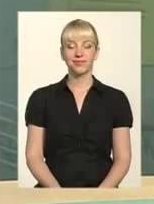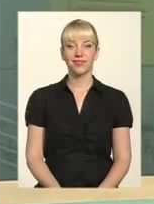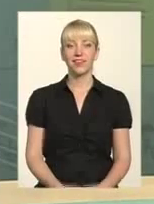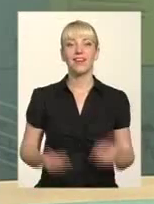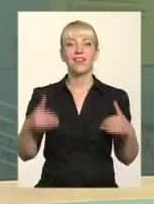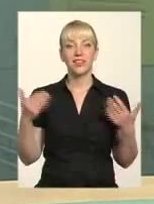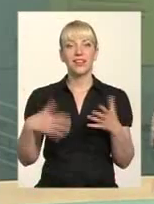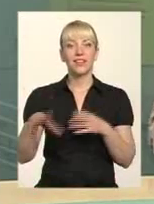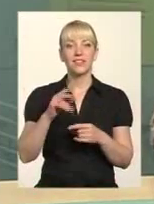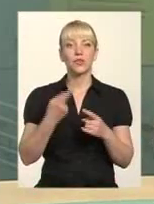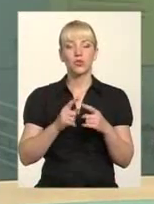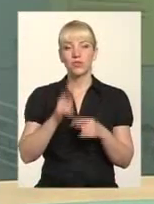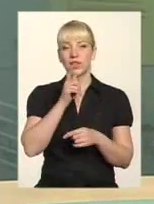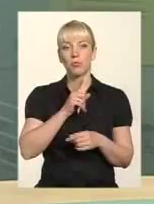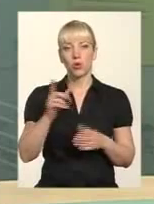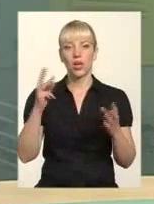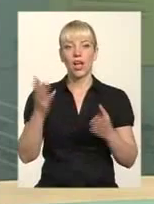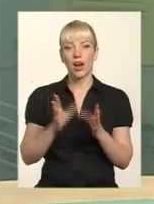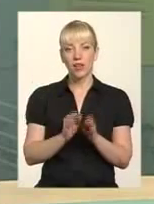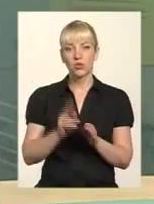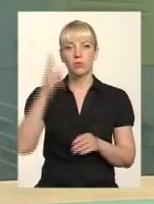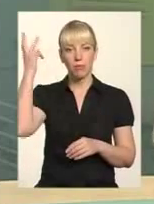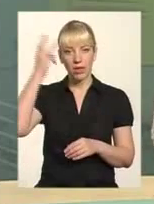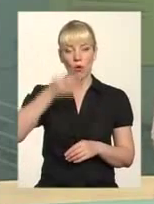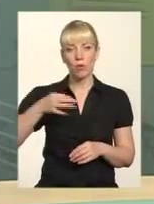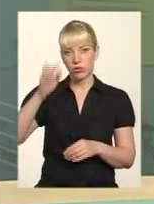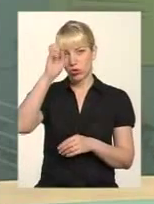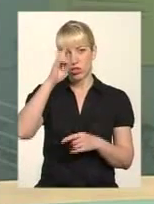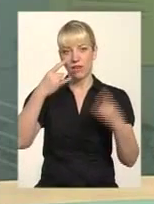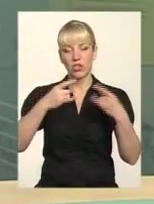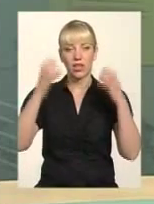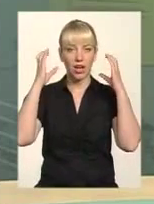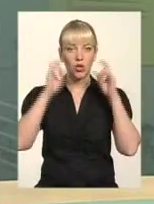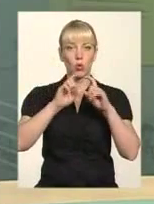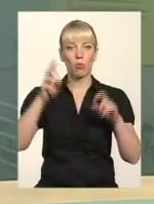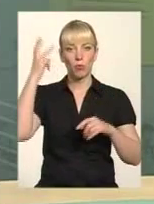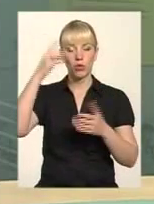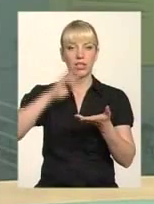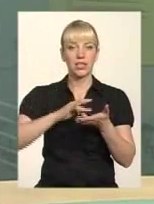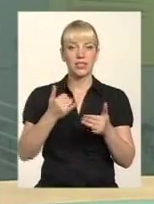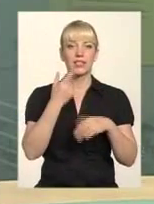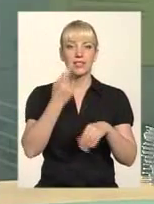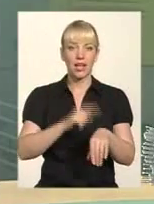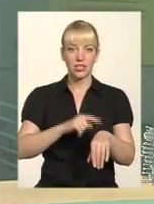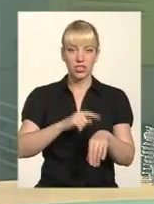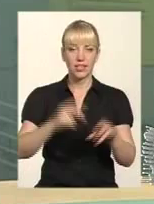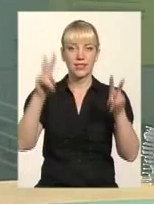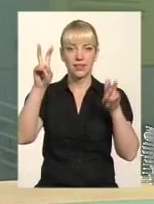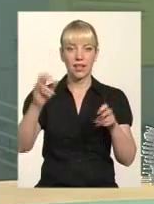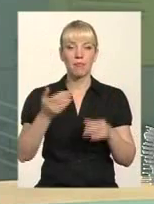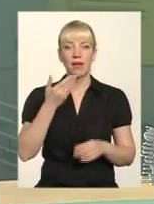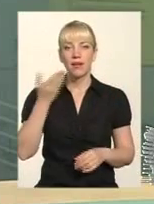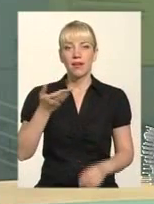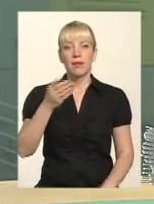Мої вітання усім, хто у цій порі разом із Хмельницькою обласною державною телерадіокомпанією «Поділля Центр» на часі тема. Я Анна